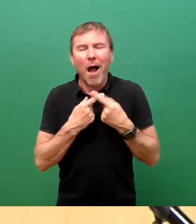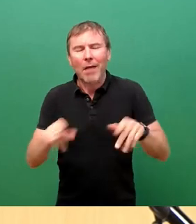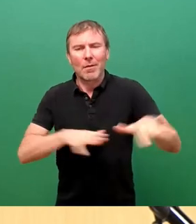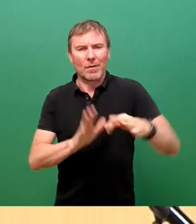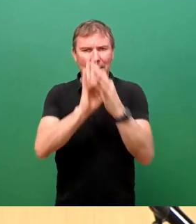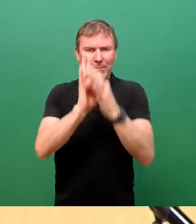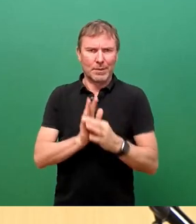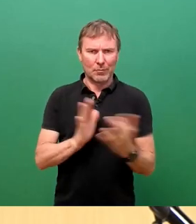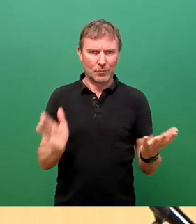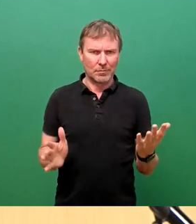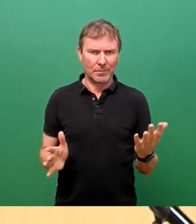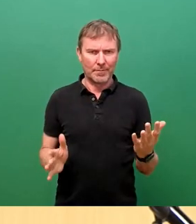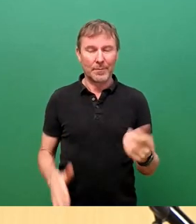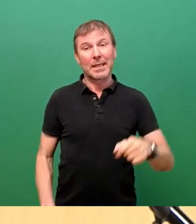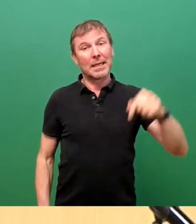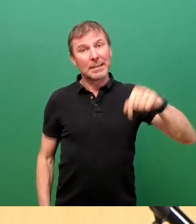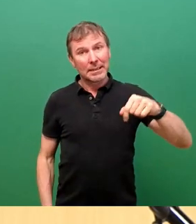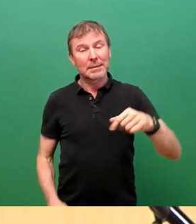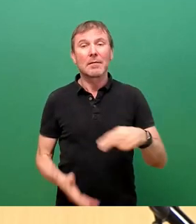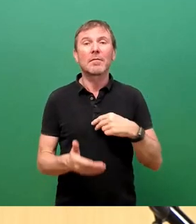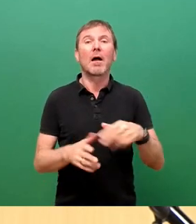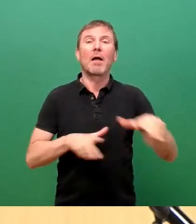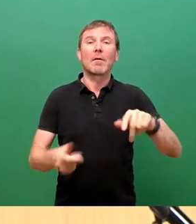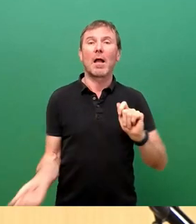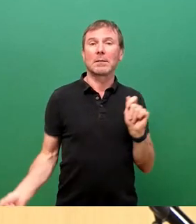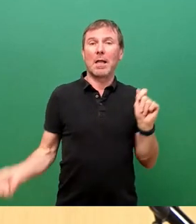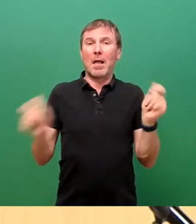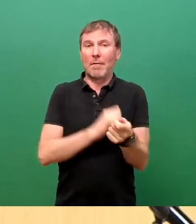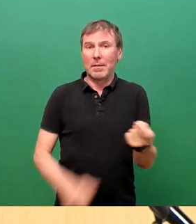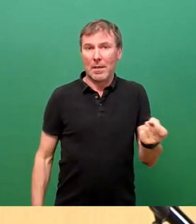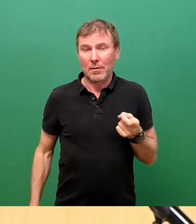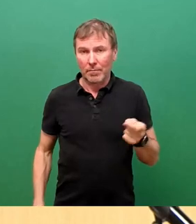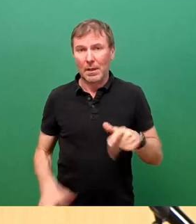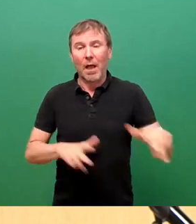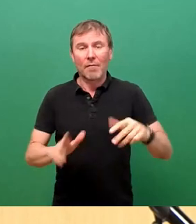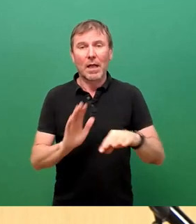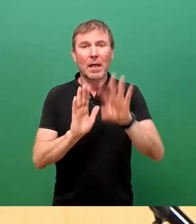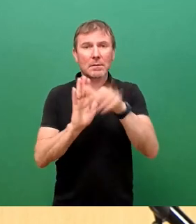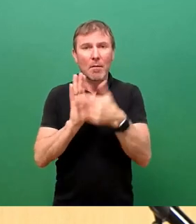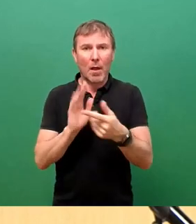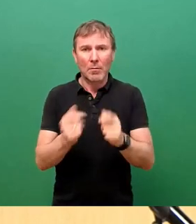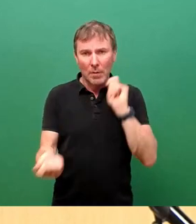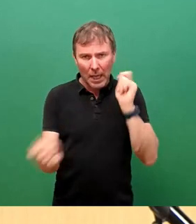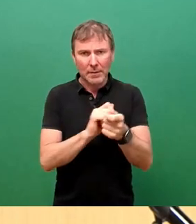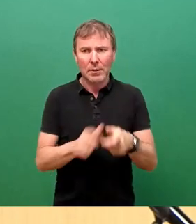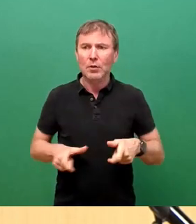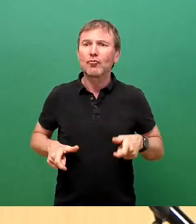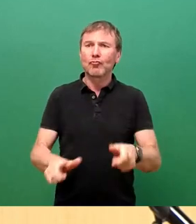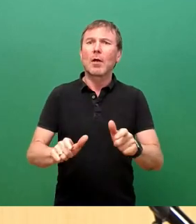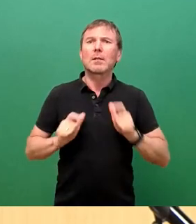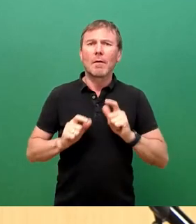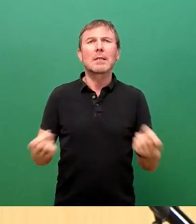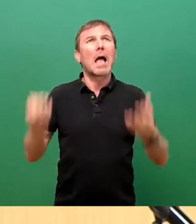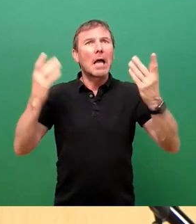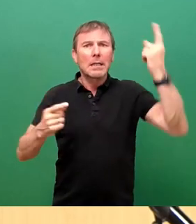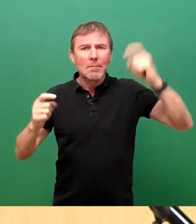unter Umständen auch eine Verkehrswende. Die Verkehrsbelegung hat sich geändert. Und auch die Erwartung an die Straße, Klimadiskussion, wie